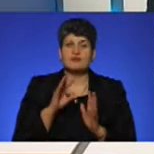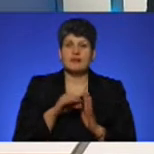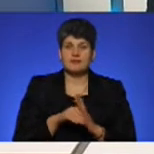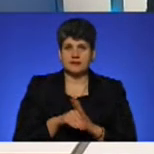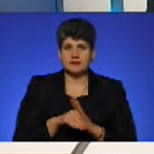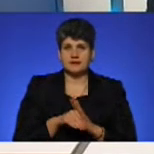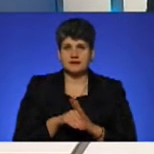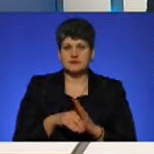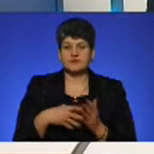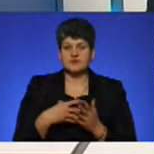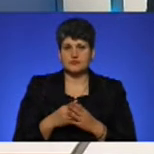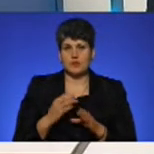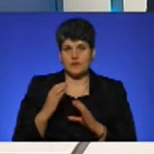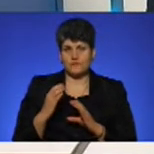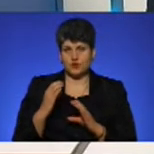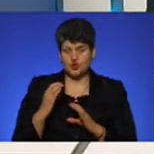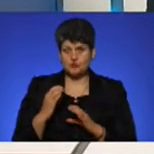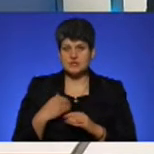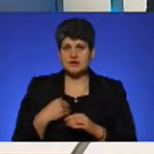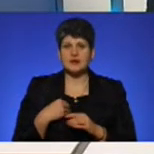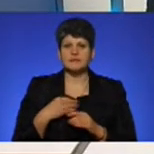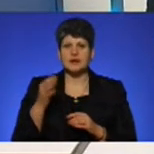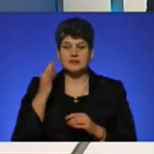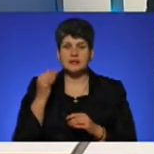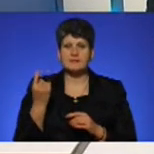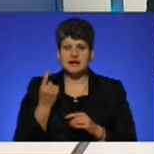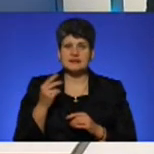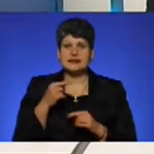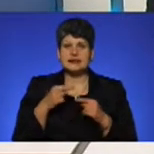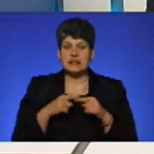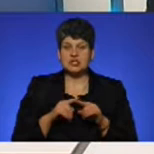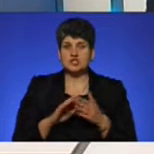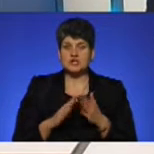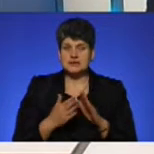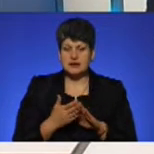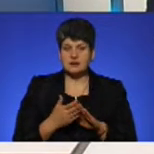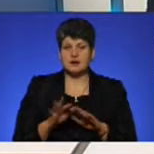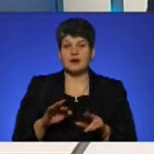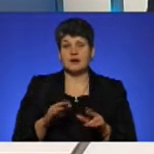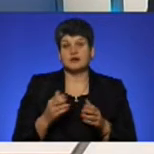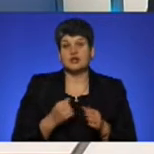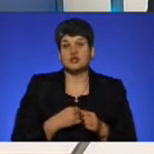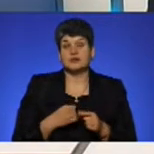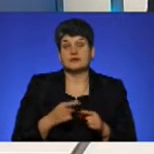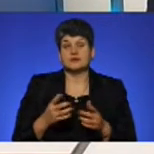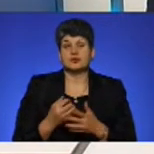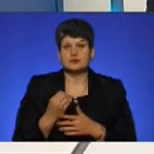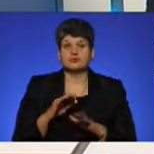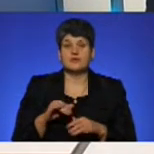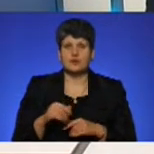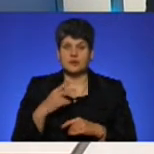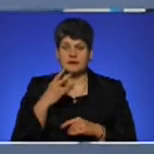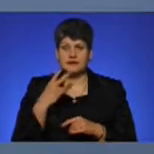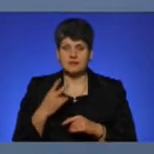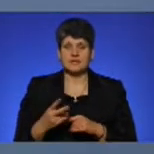власне, свої автобуси. Тому що, ще раз нагадаю, перше, це технічний стан, а вже, на жаль, так виходить, що вже потім вони дивляться там